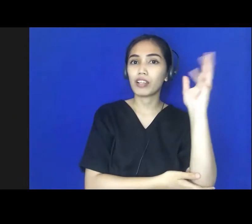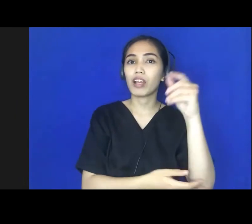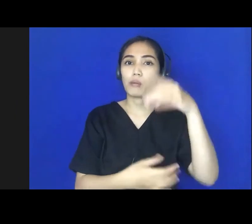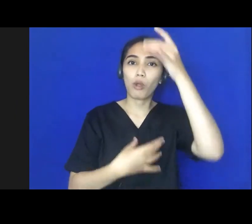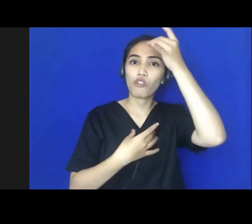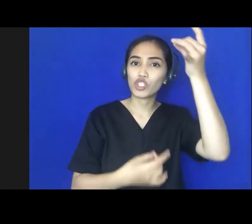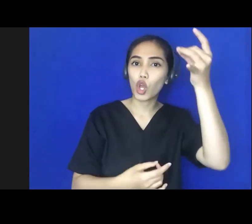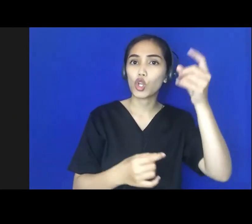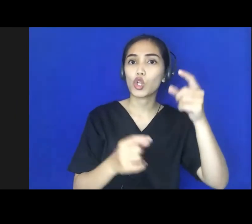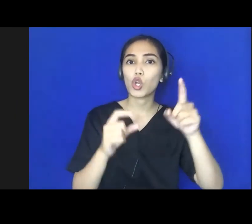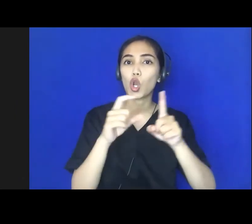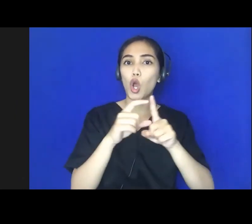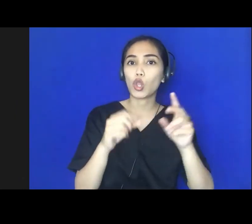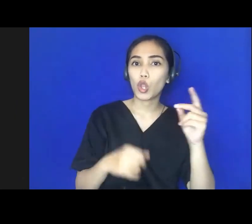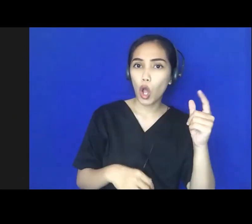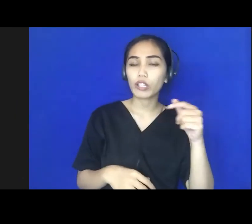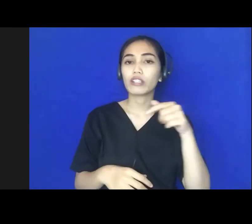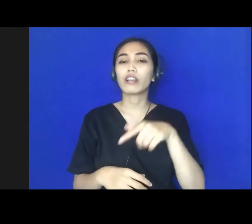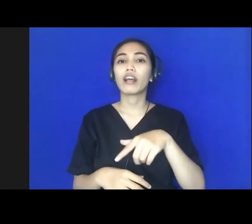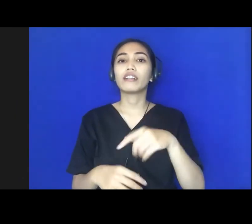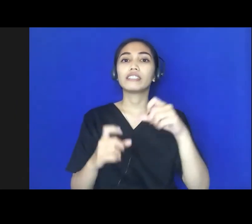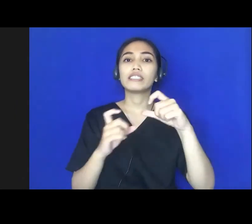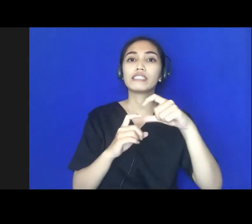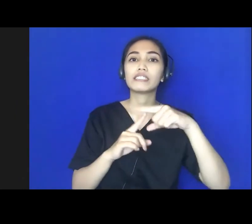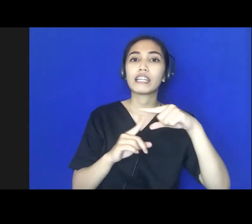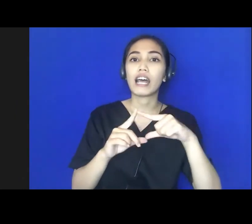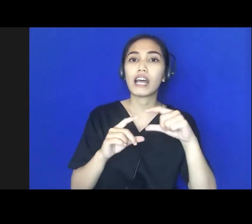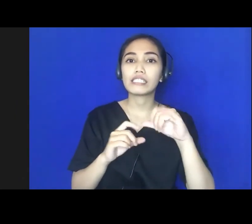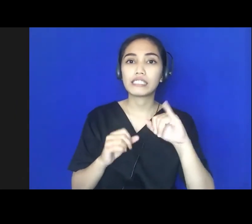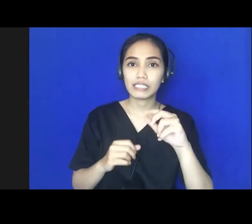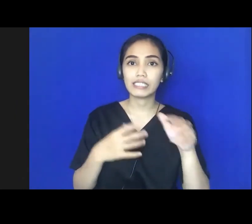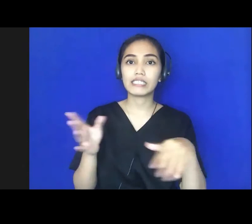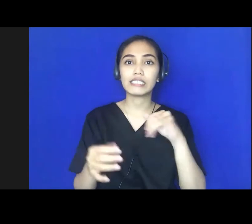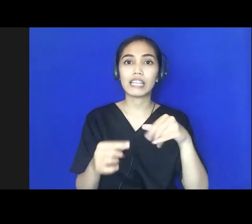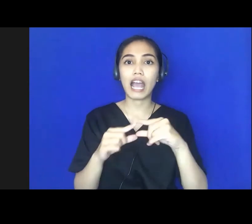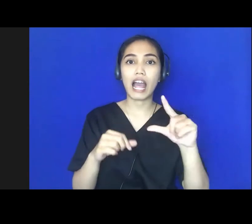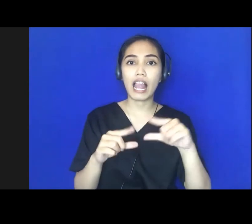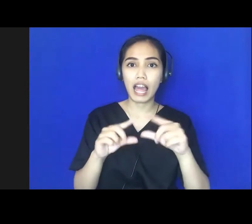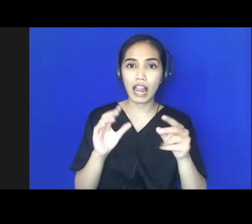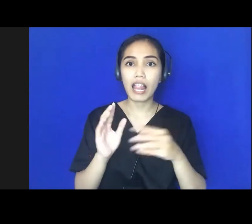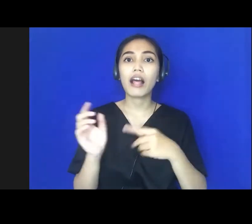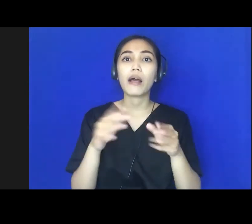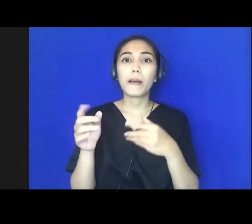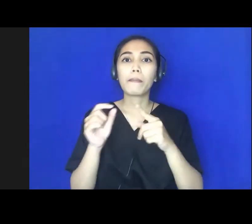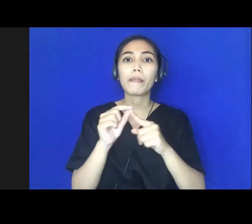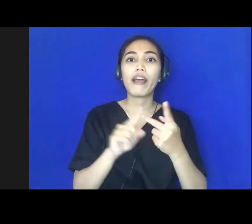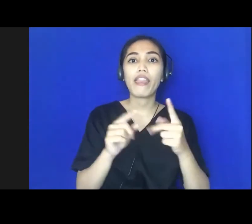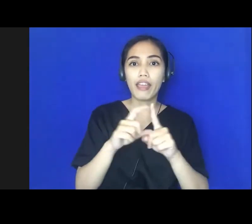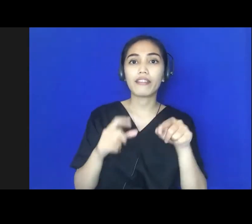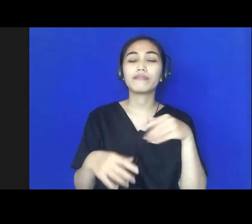Haji Fasri Jalal, PhD, sampai jam 10 nanti. Kemudian dilanjutkan